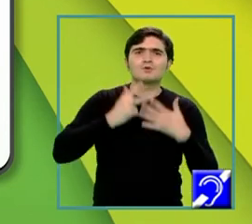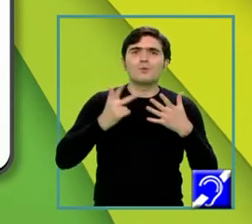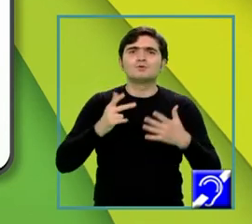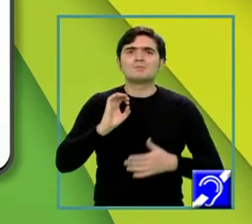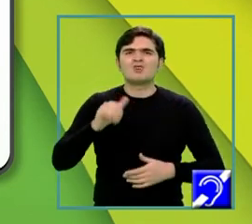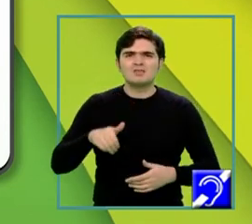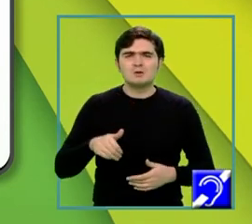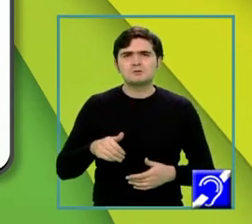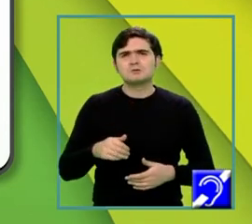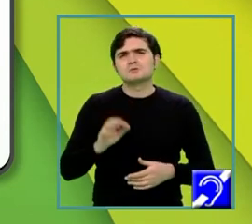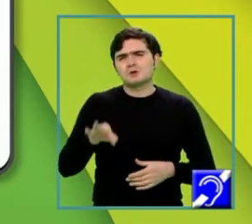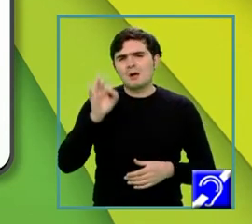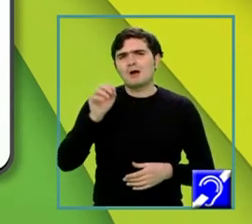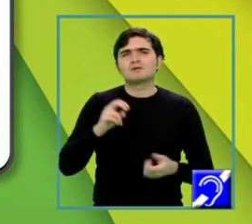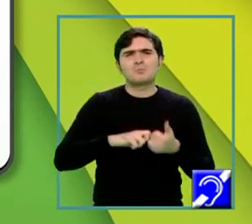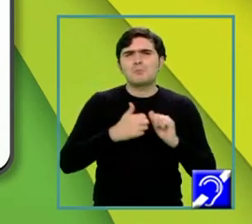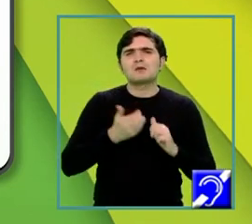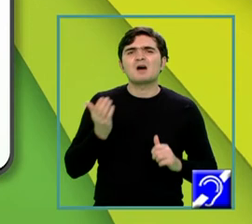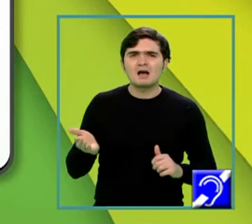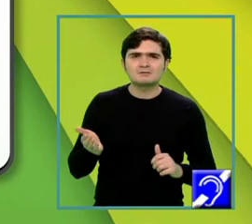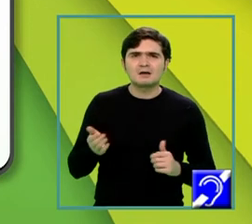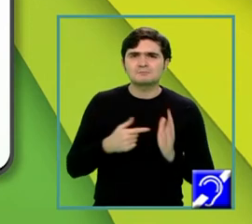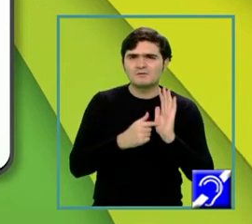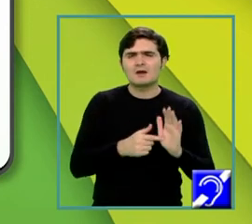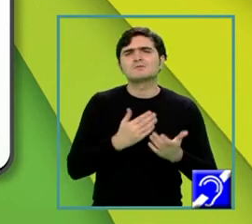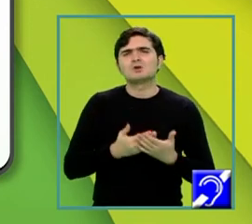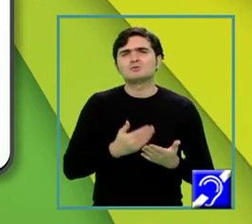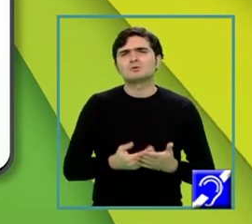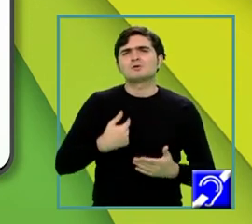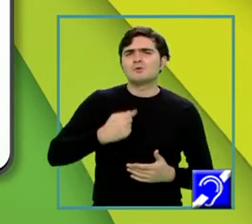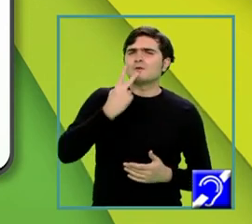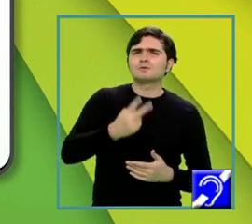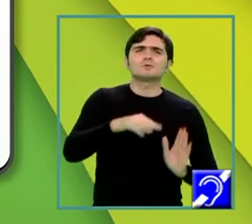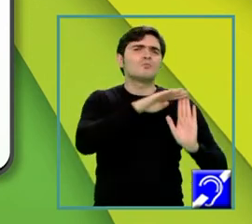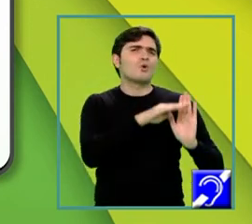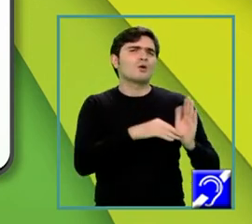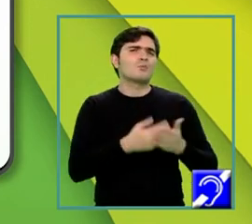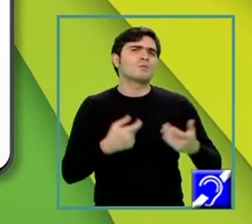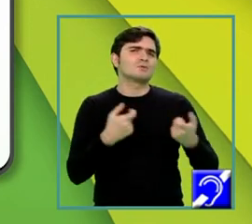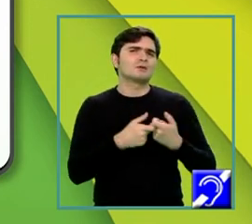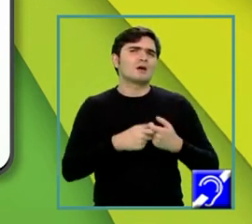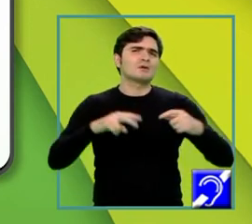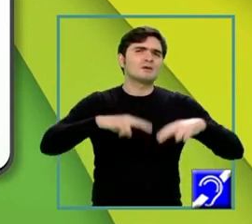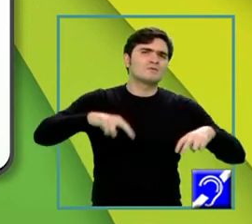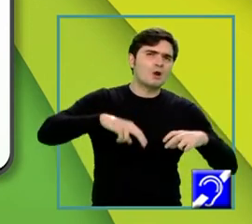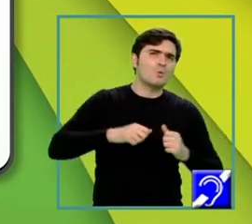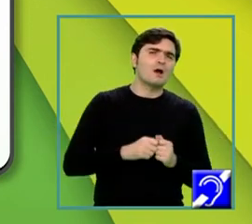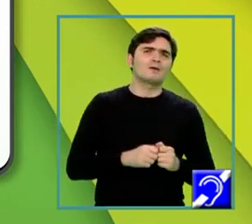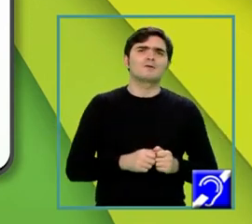ales și o problemă de acest gen pentru că am văzut în programa pentru examenul de evaluare și